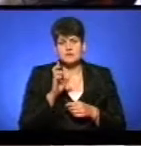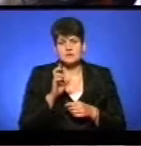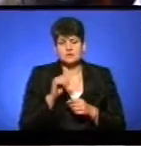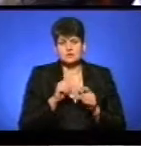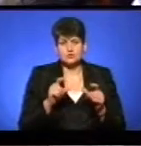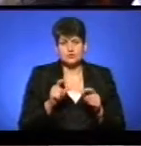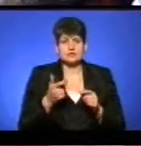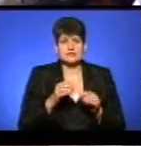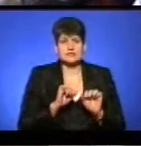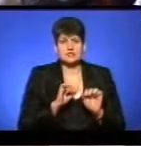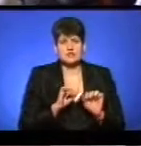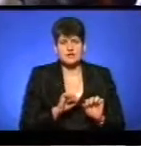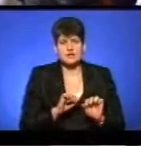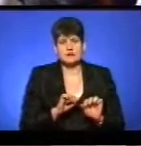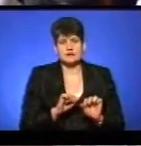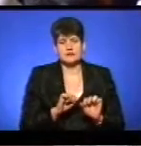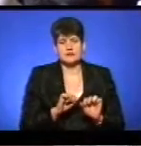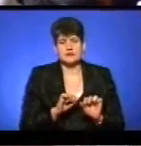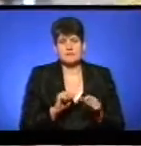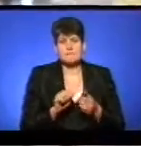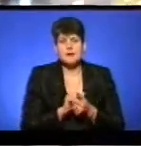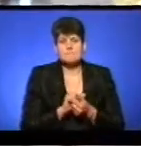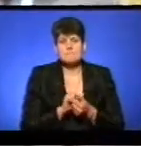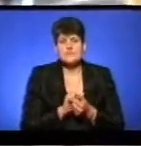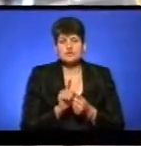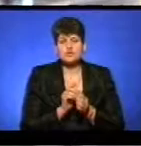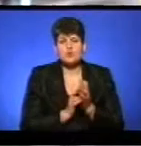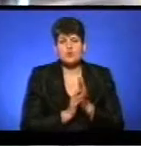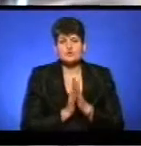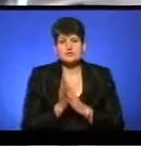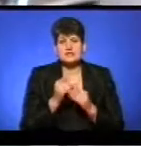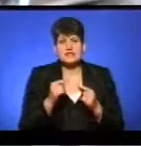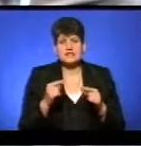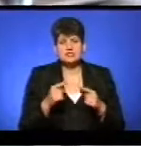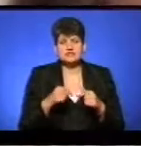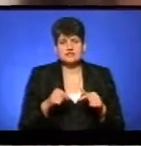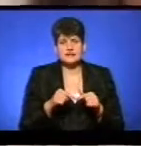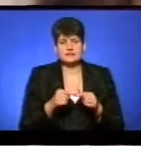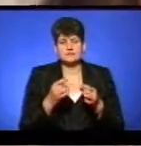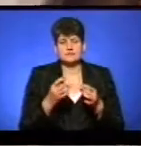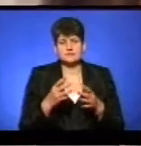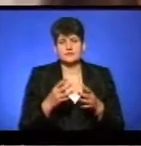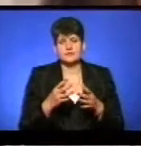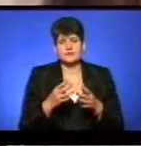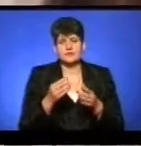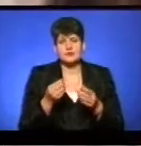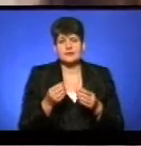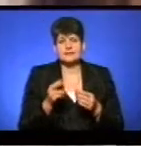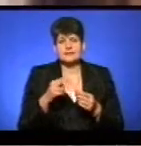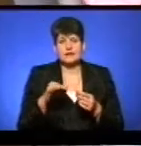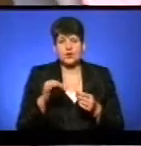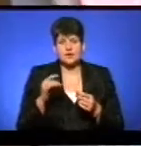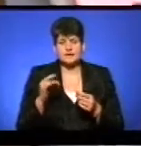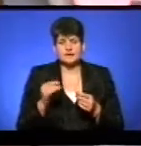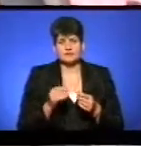гімназії, захищає наукове дослідження «Папір, що проростає» та інші види декоративного паперу. Нівщина два роки займається цією